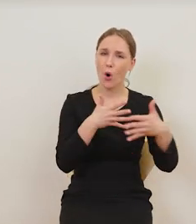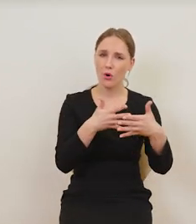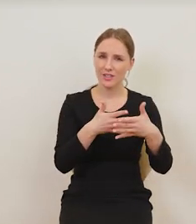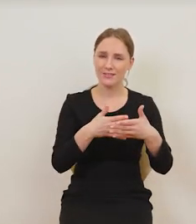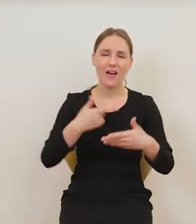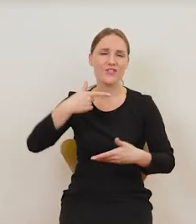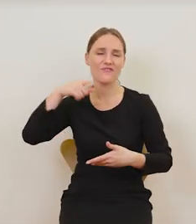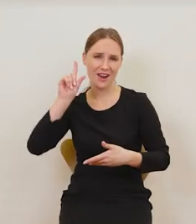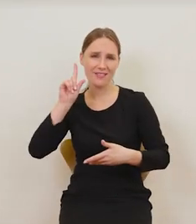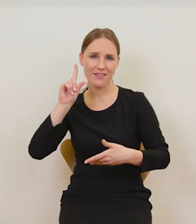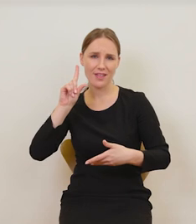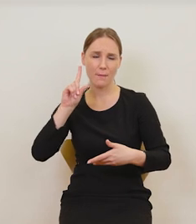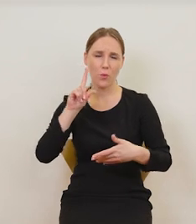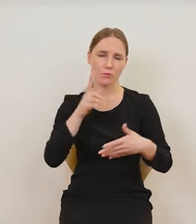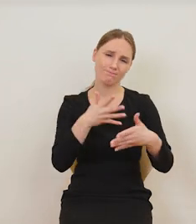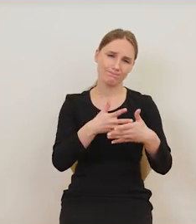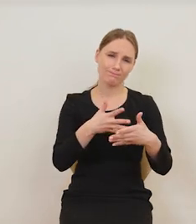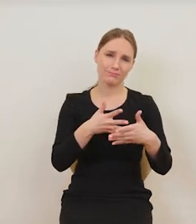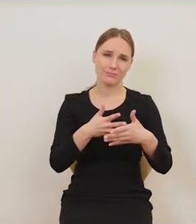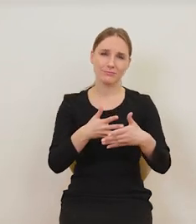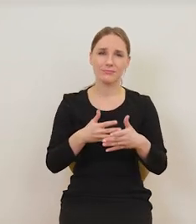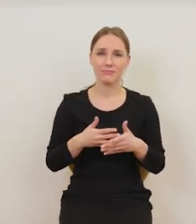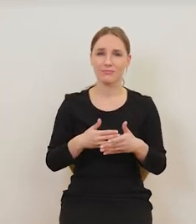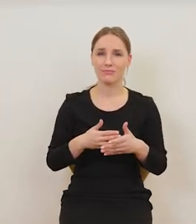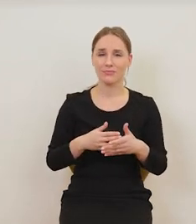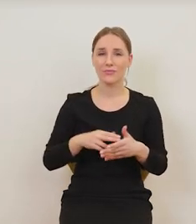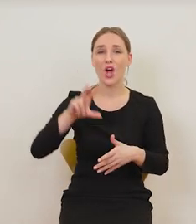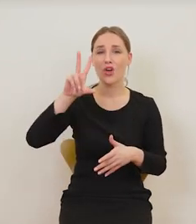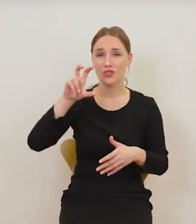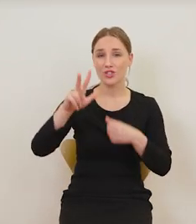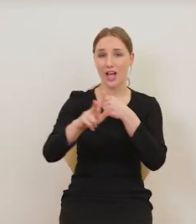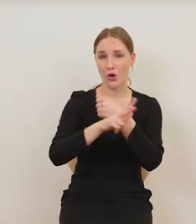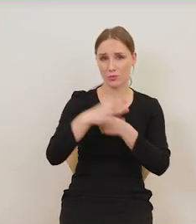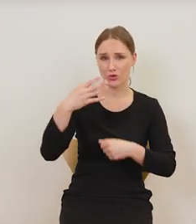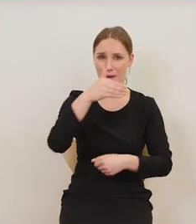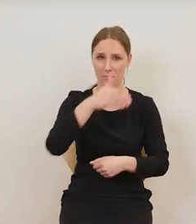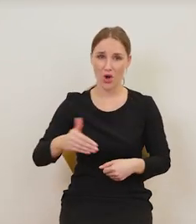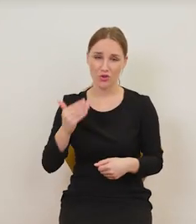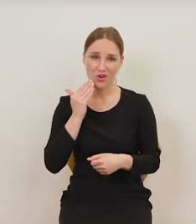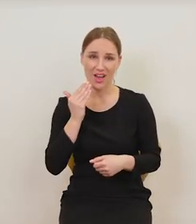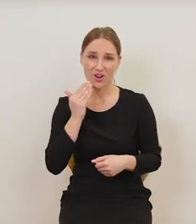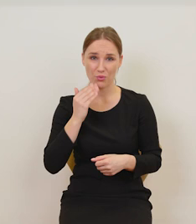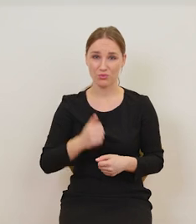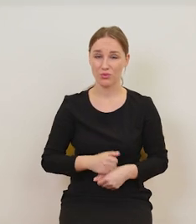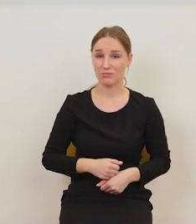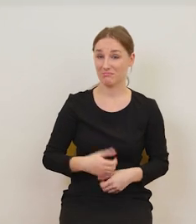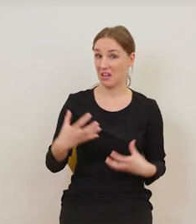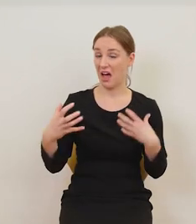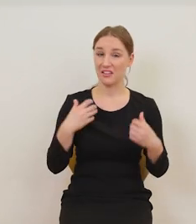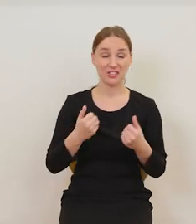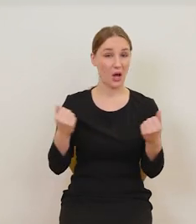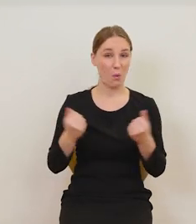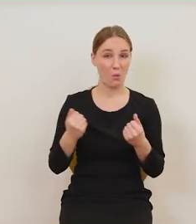2002 lata temu wyceniony został na 384 miliony dolarów. Więc jak na artystę,